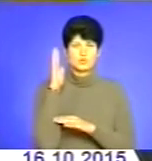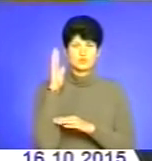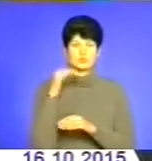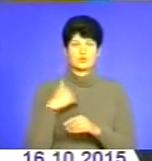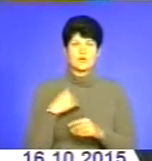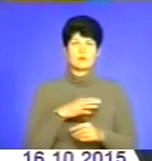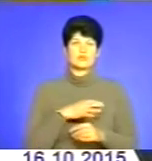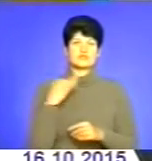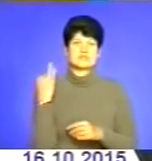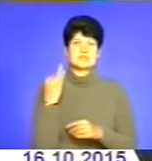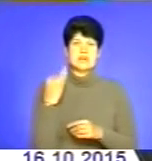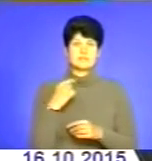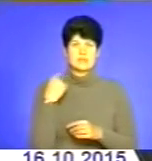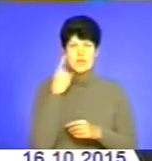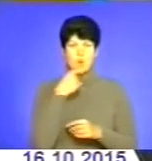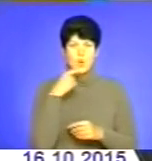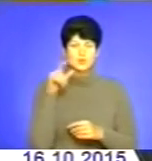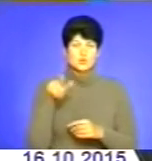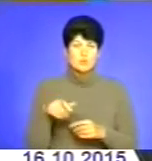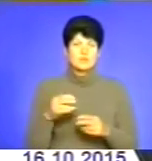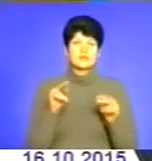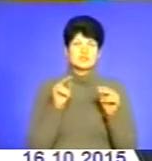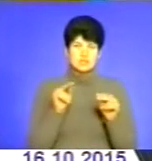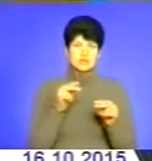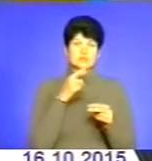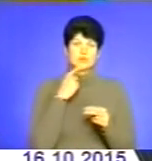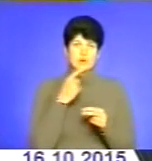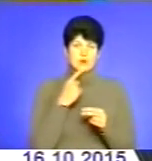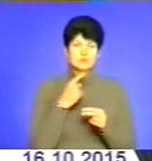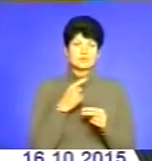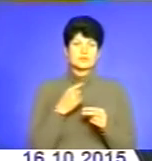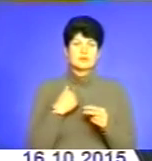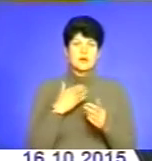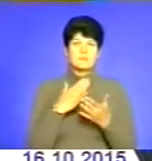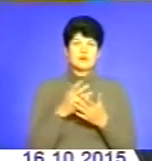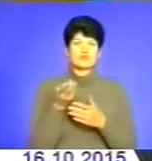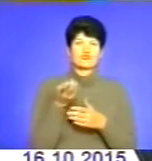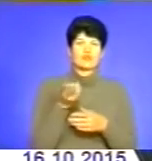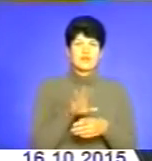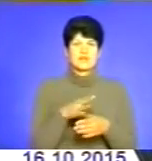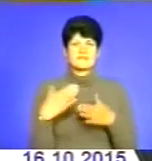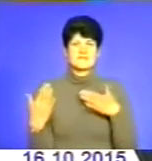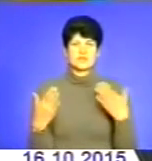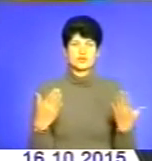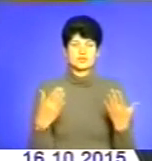як зацікавлена особа. Але, чесно кажучи, я маю двояке відношення до